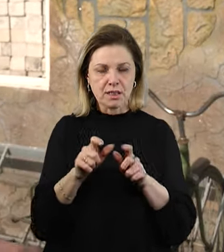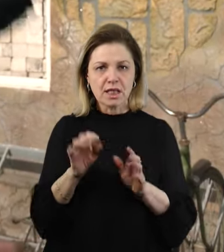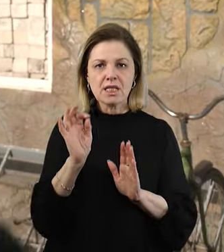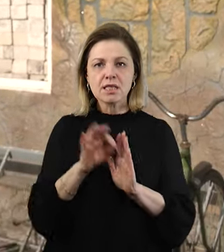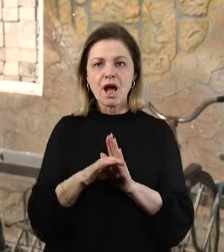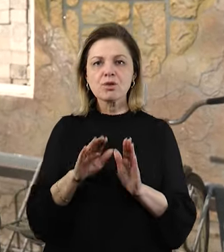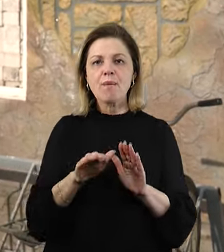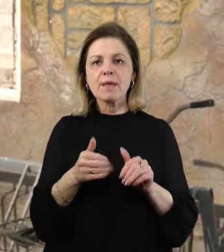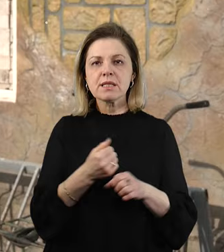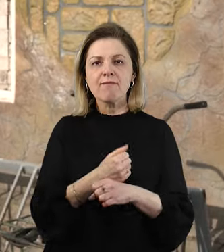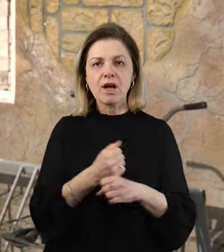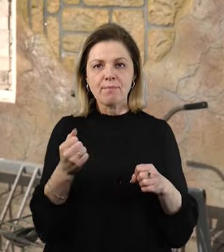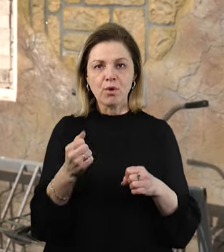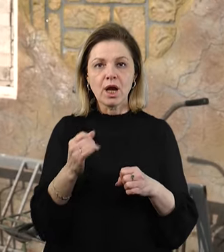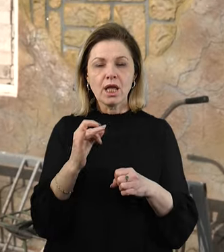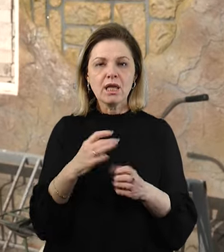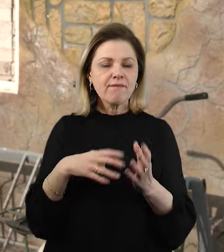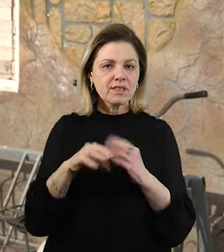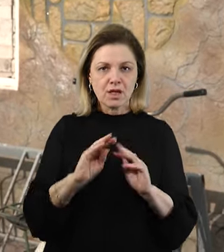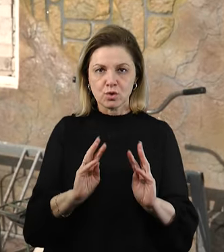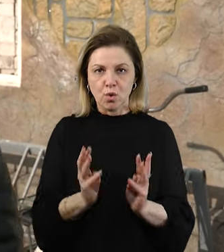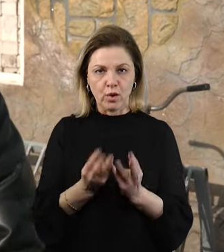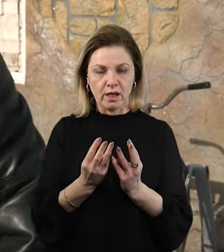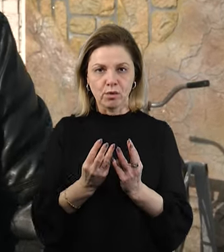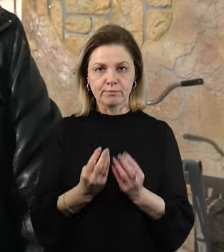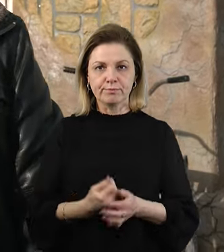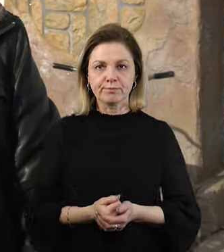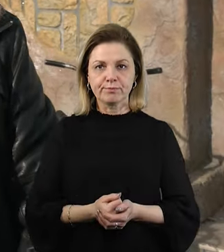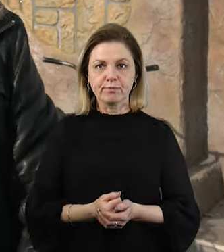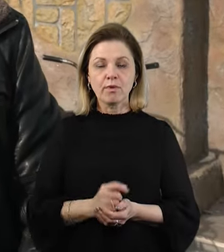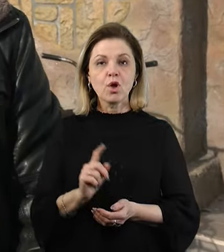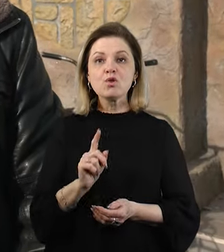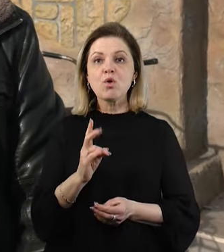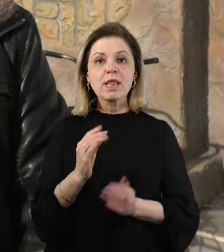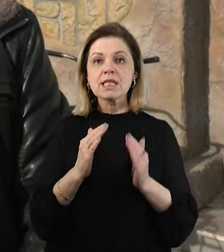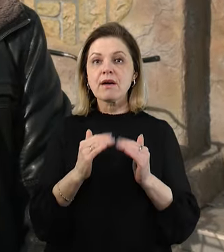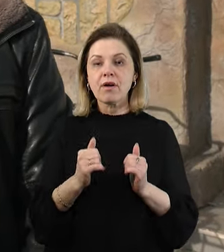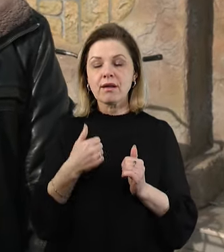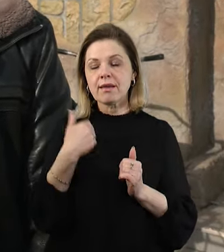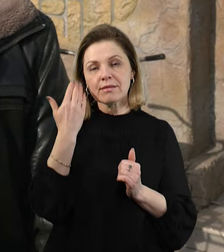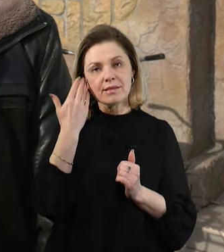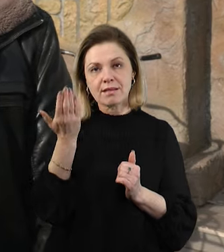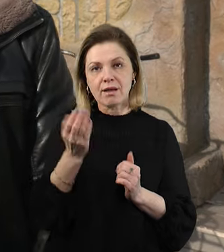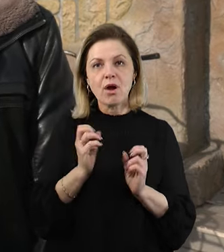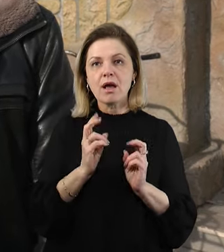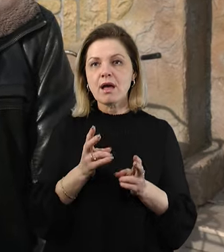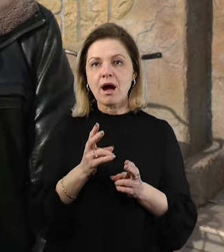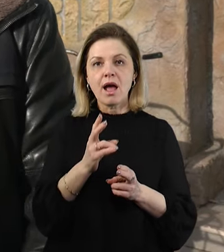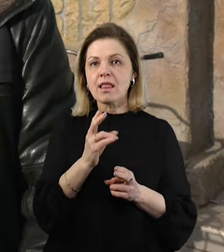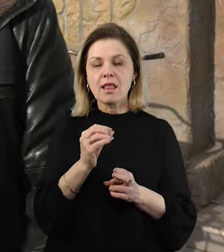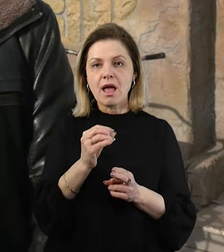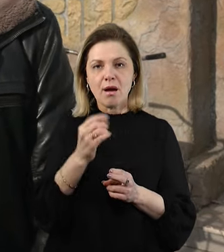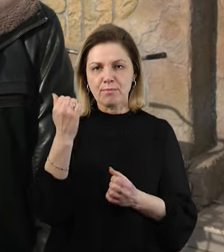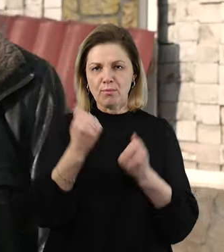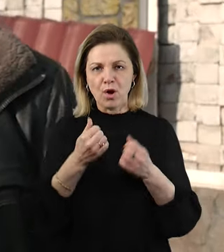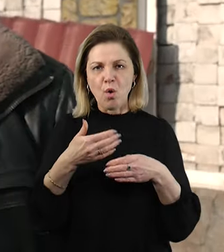на другий поле перекинулося, і все згоріло. Те, що не завалило, я не знаю, яким чином воно не повисікло нас уламками,